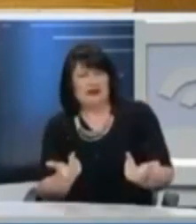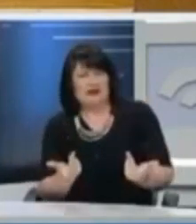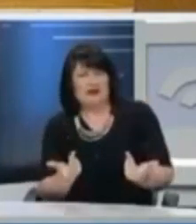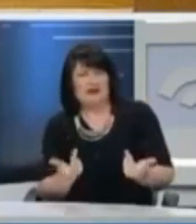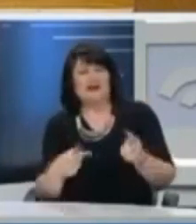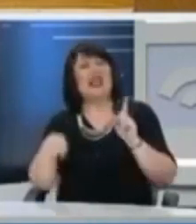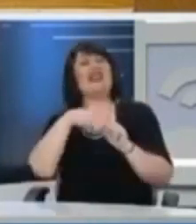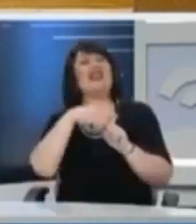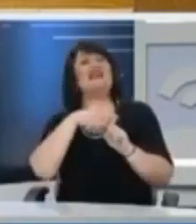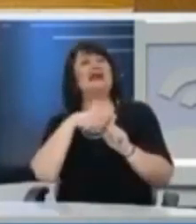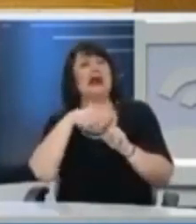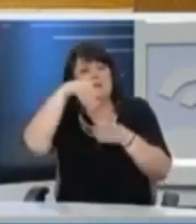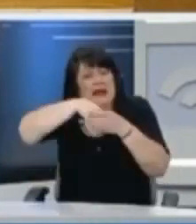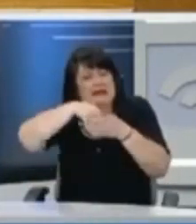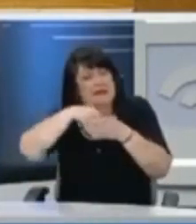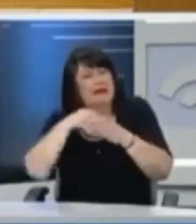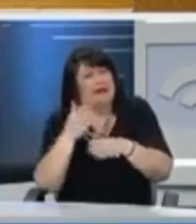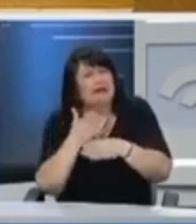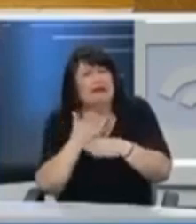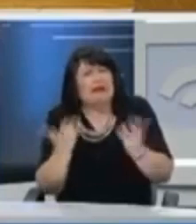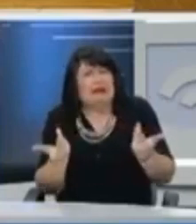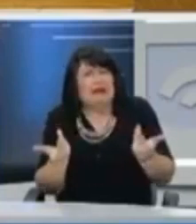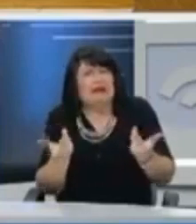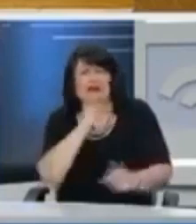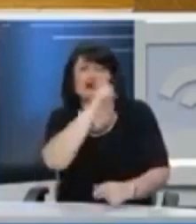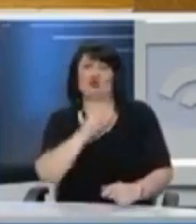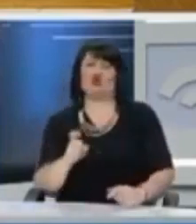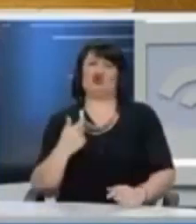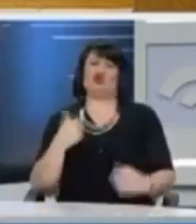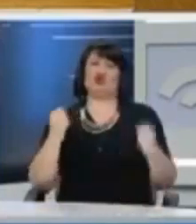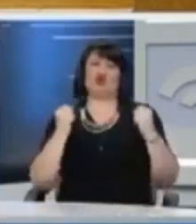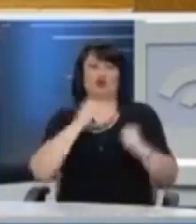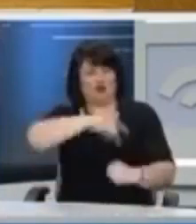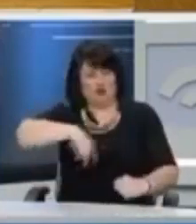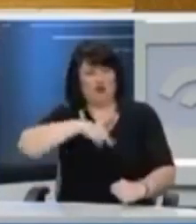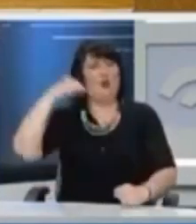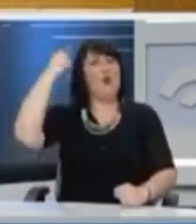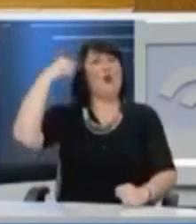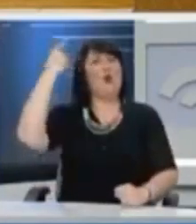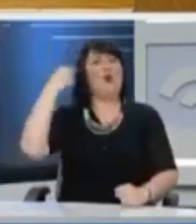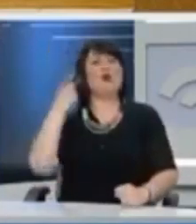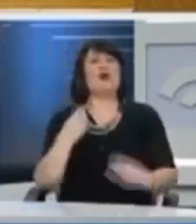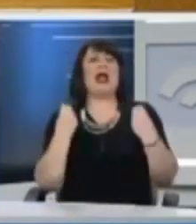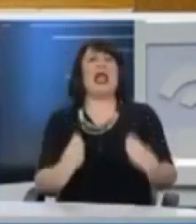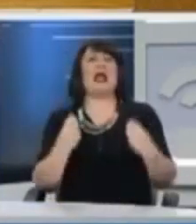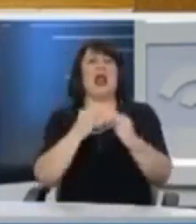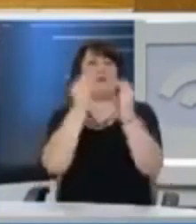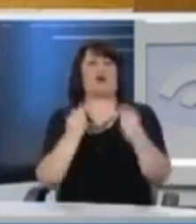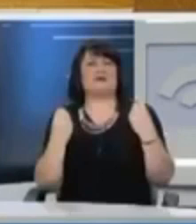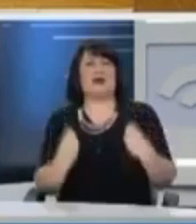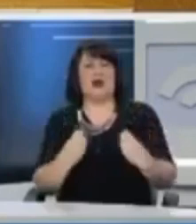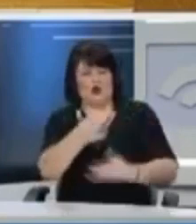των θετικών που προτείνετε. Εμείς ζούμε με το όνειρο να έρχεστε και να προτείνετε πράγματα τα οποία είναι θεραπευτικά για τη χώρα.